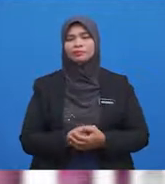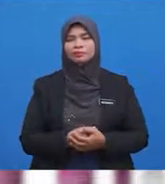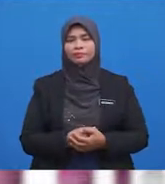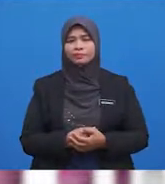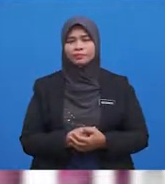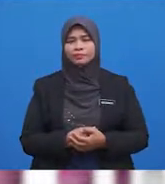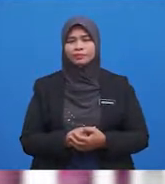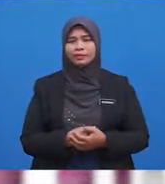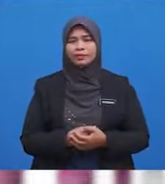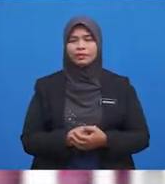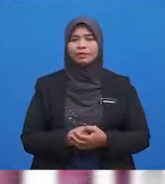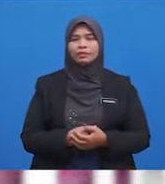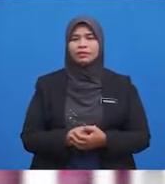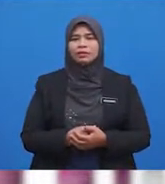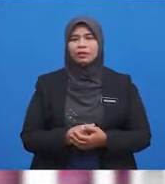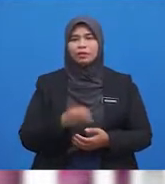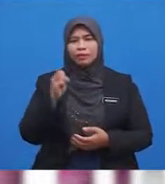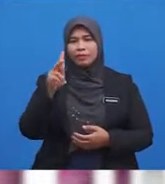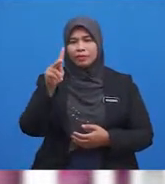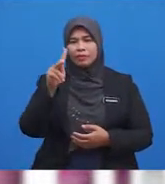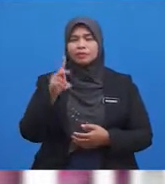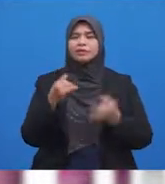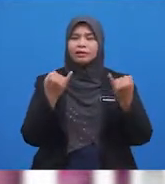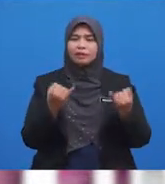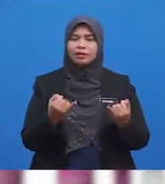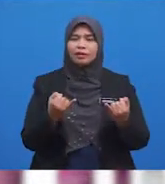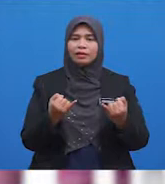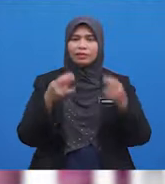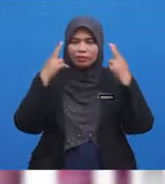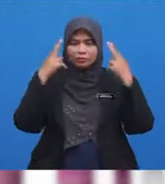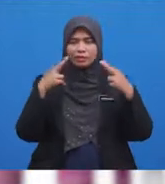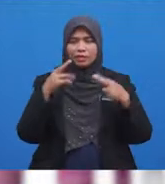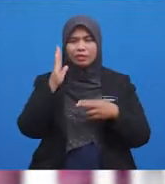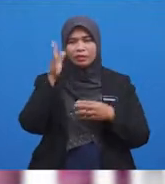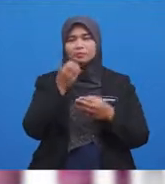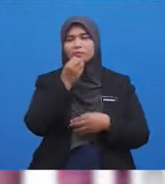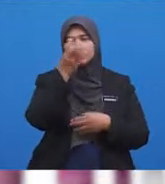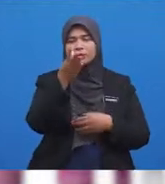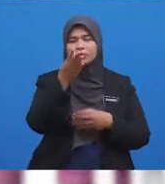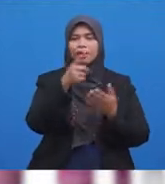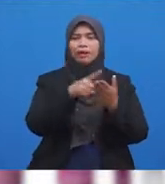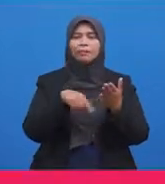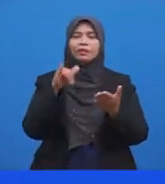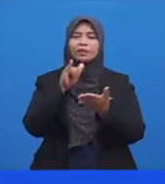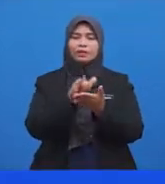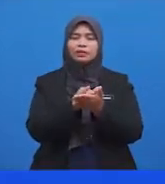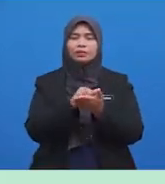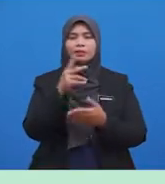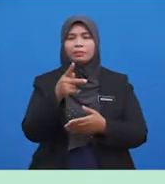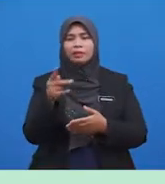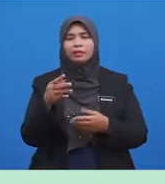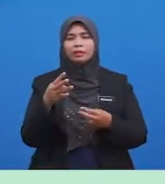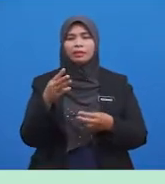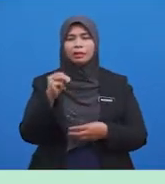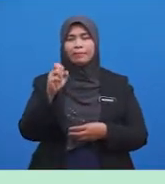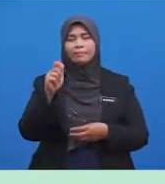Haa Okey Sekarang Ustazah akan bagitahu Apa itu Perkara